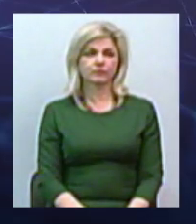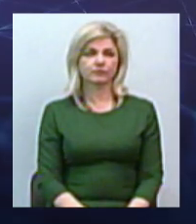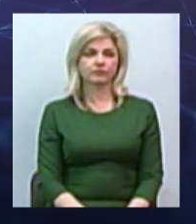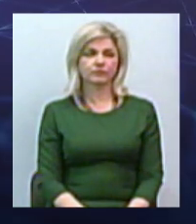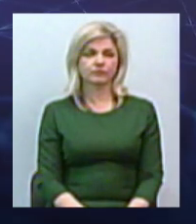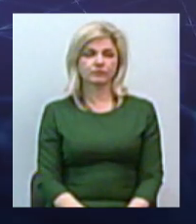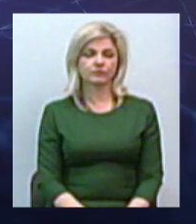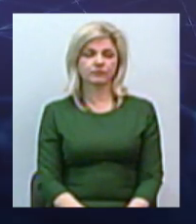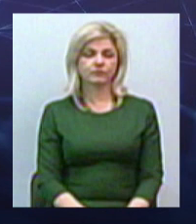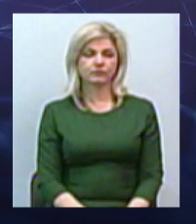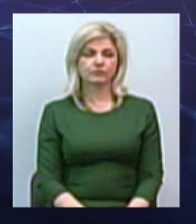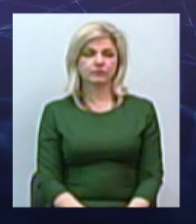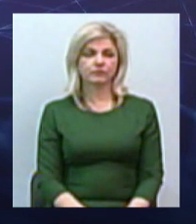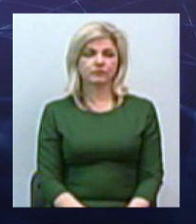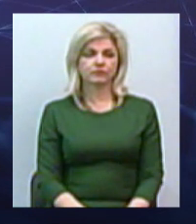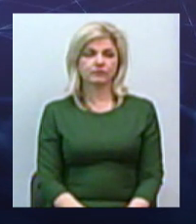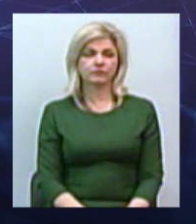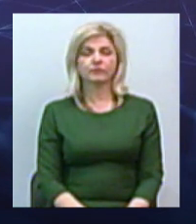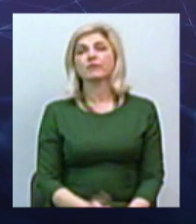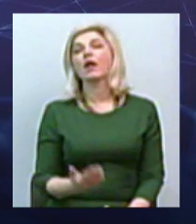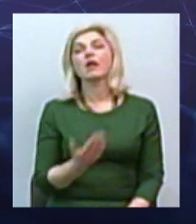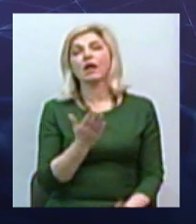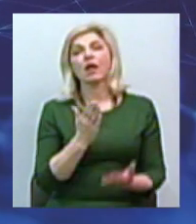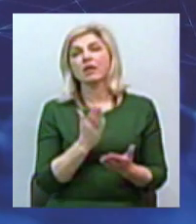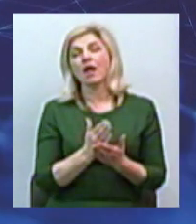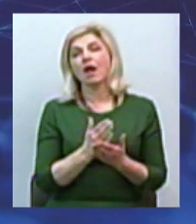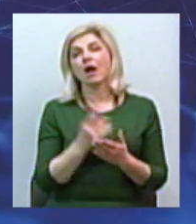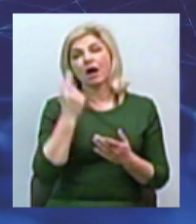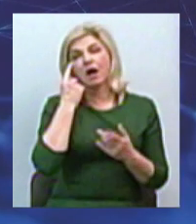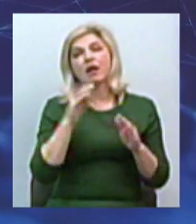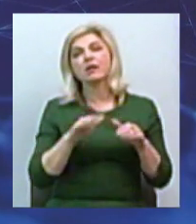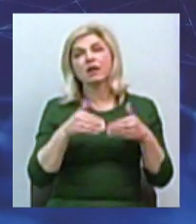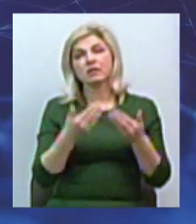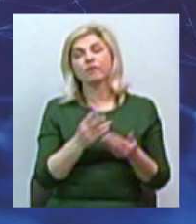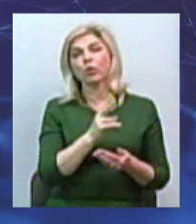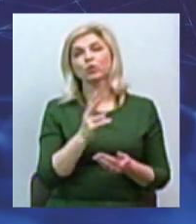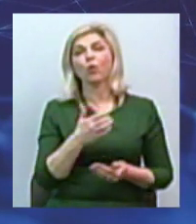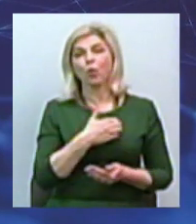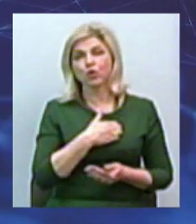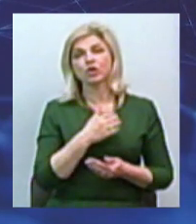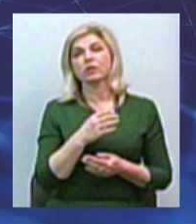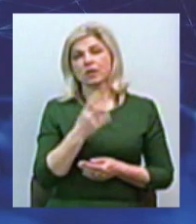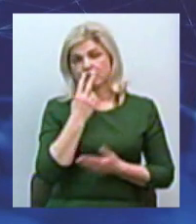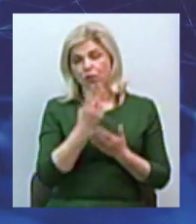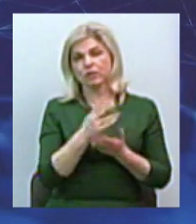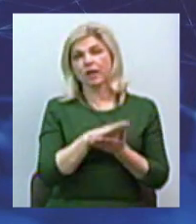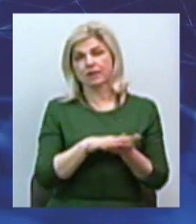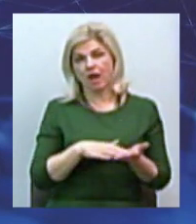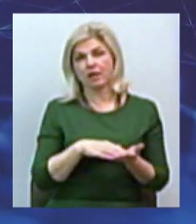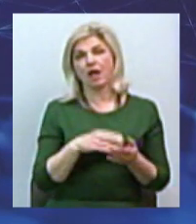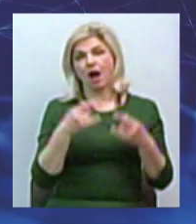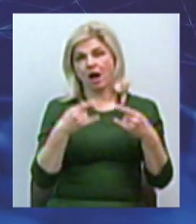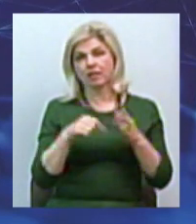Отже, Сергію, які є альтернативи для громадян, які бажають, котрі бажають і далі дивитися канали, які зараз закодовані,